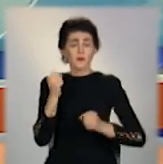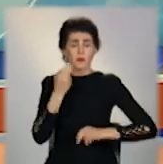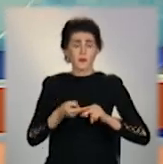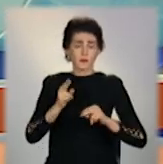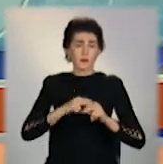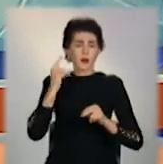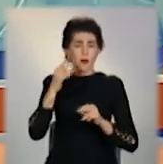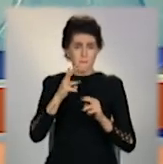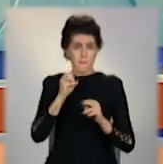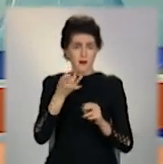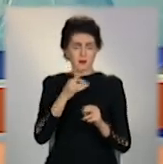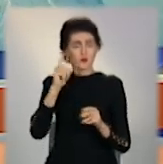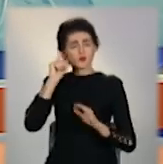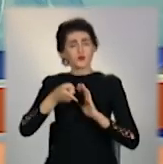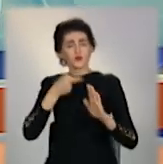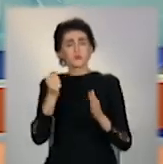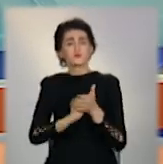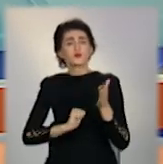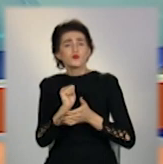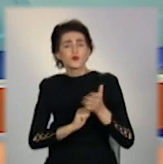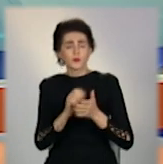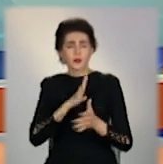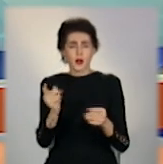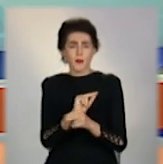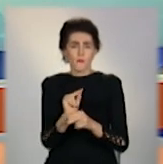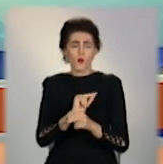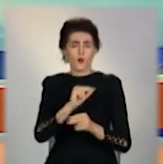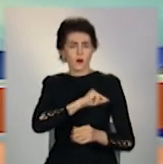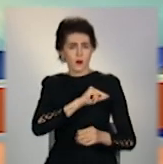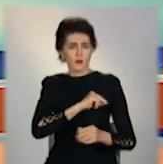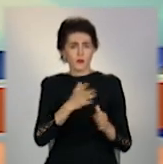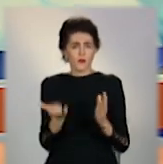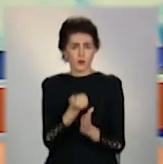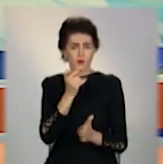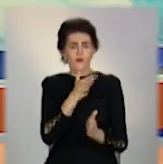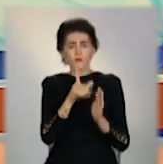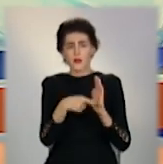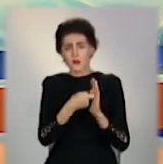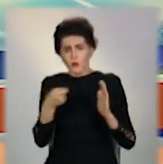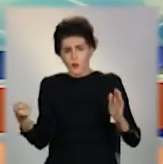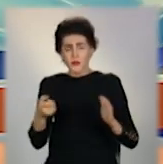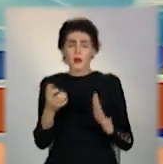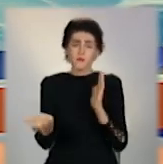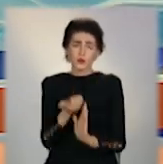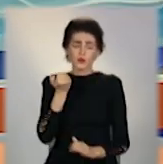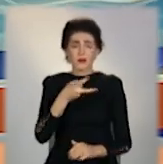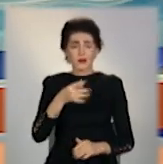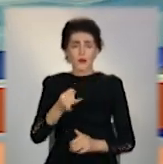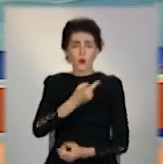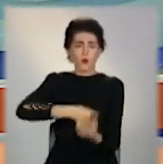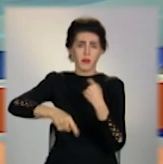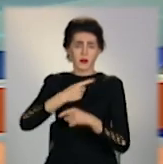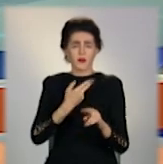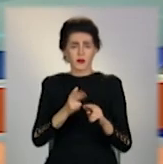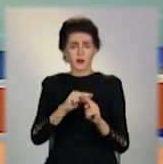Марія Сергійова дізнавалася, через що ремонтні роботи затягнулись та чи вдалося повернути до